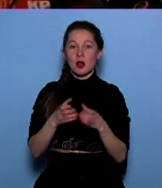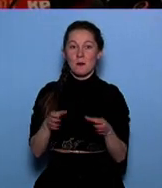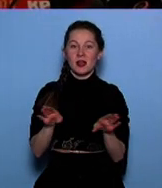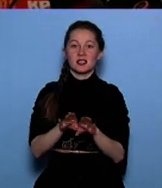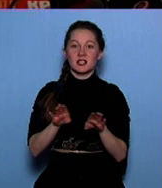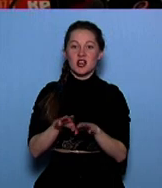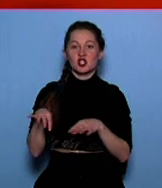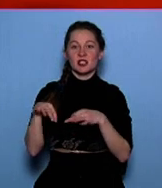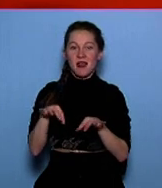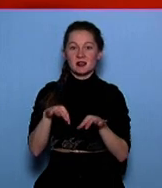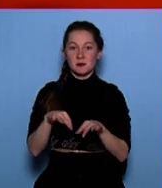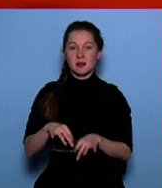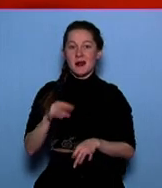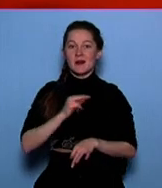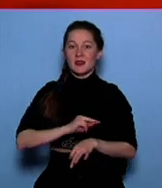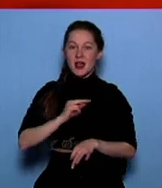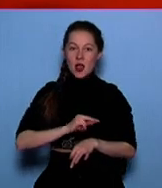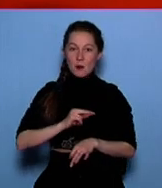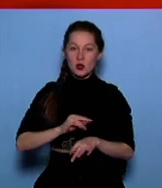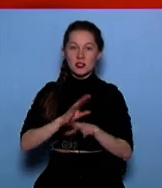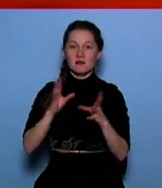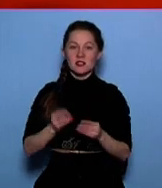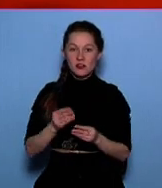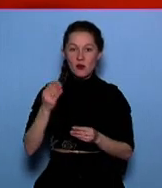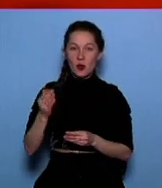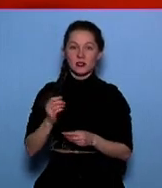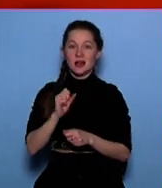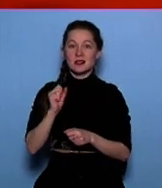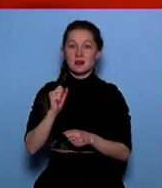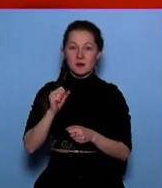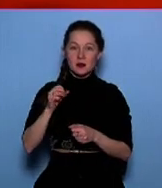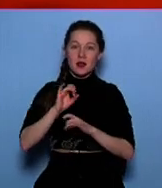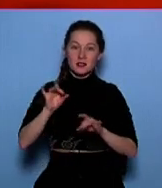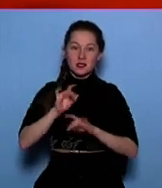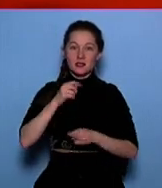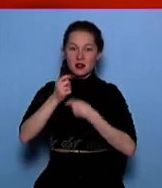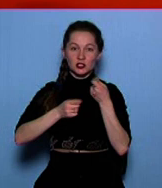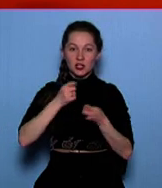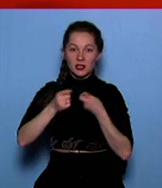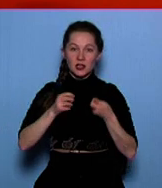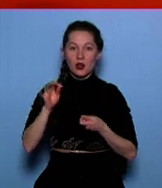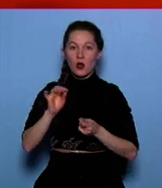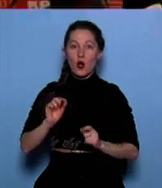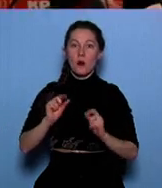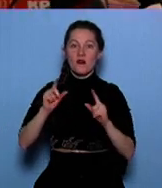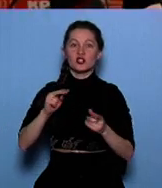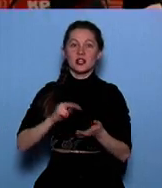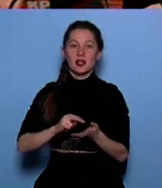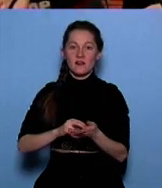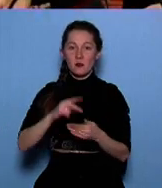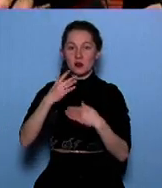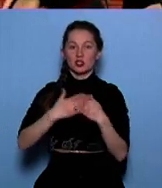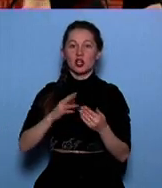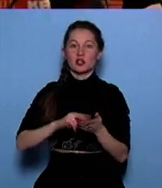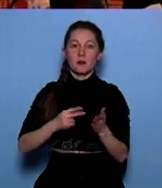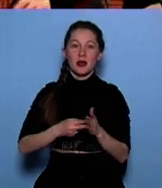транспорта. На работе ижевских перевозчиков глава остановился отдельно. Сразу же развеял слухи о повышении тарифов. В ближайших планах